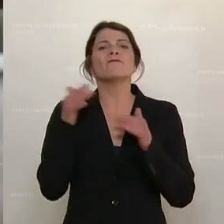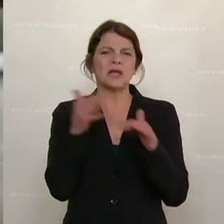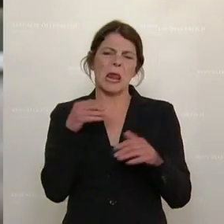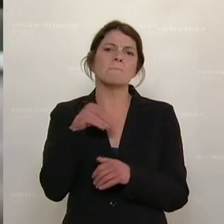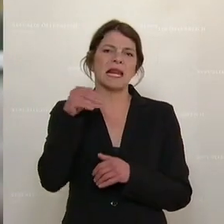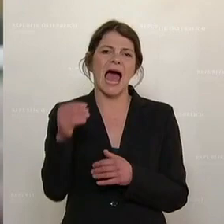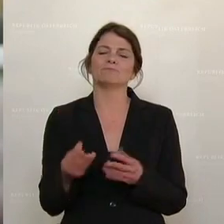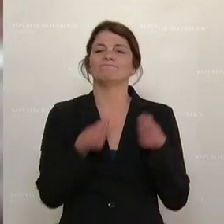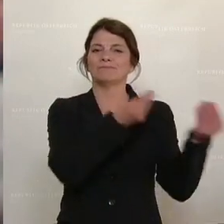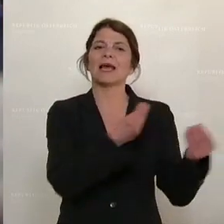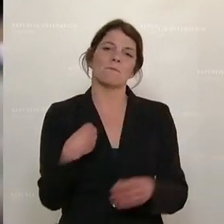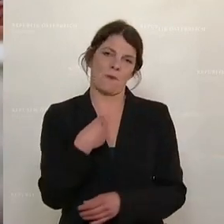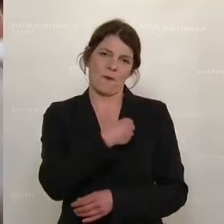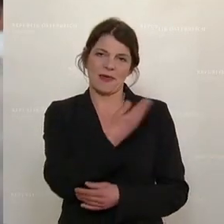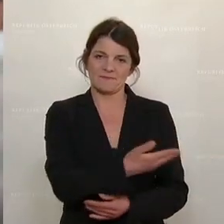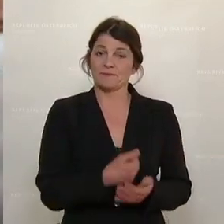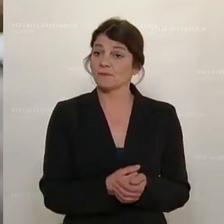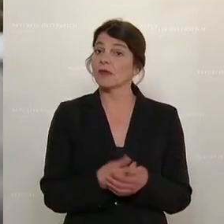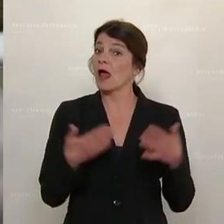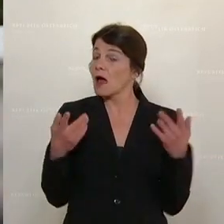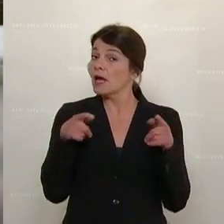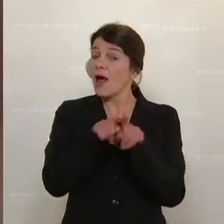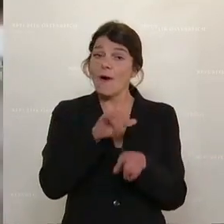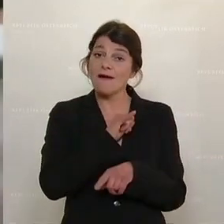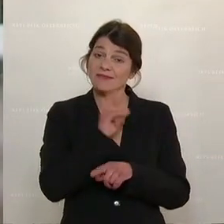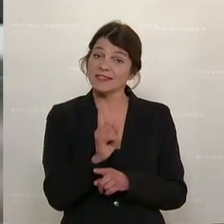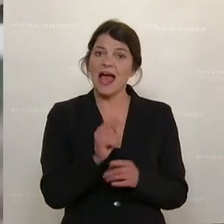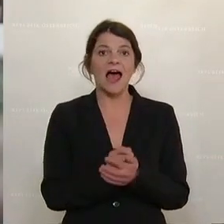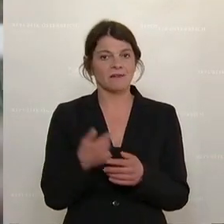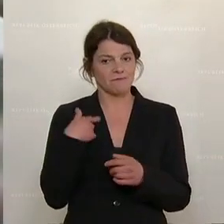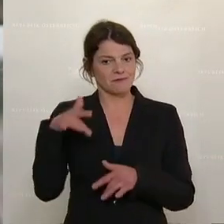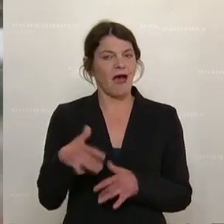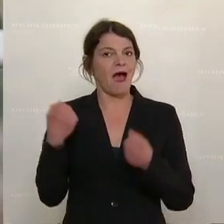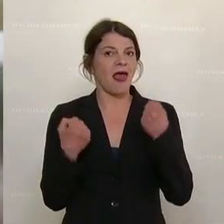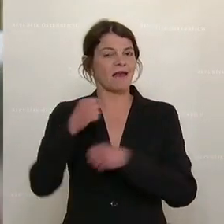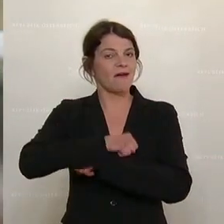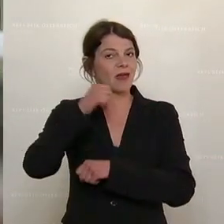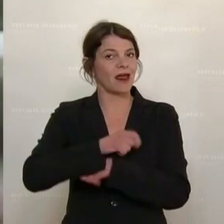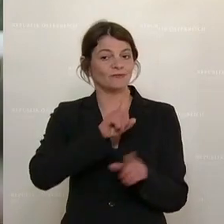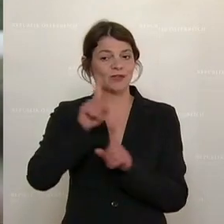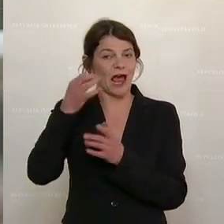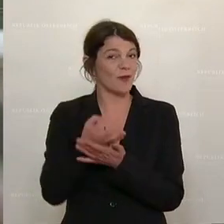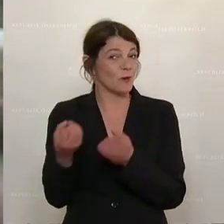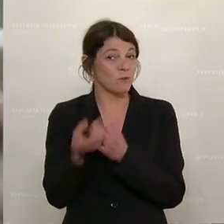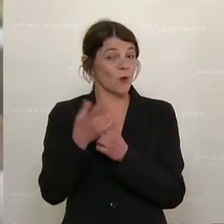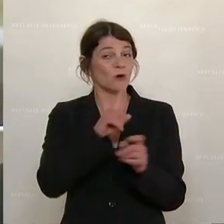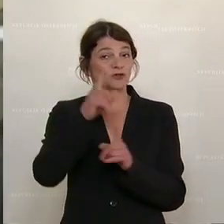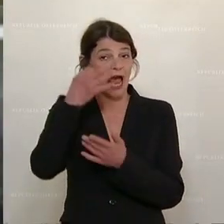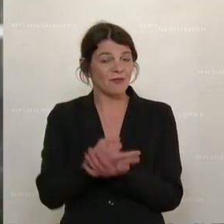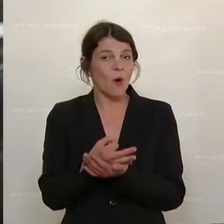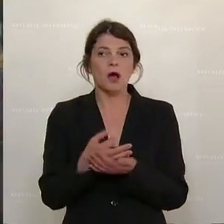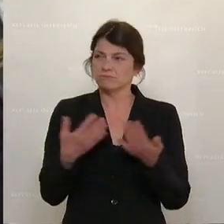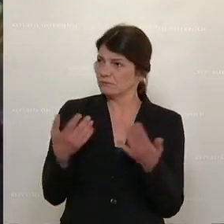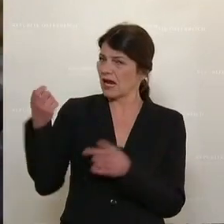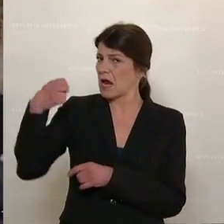Polen. Unter dem Titel, das ist ja auch interessant, weil wir haben ja einen Lkw-Standort hier, Produktionsstandort. Und diese EU